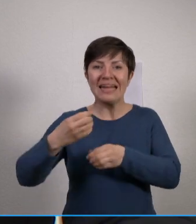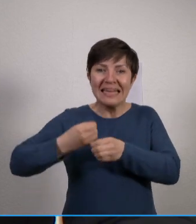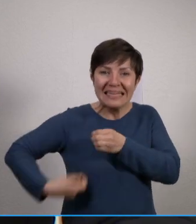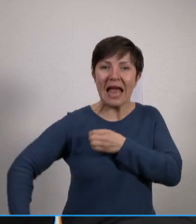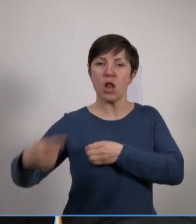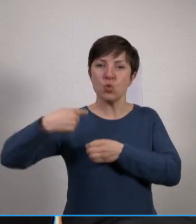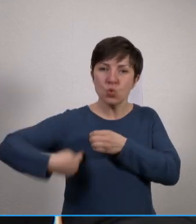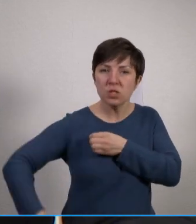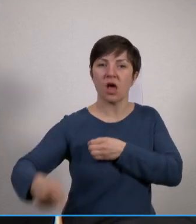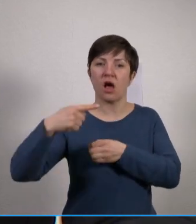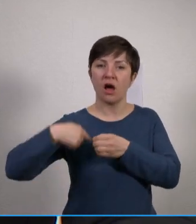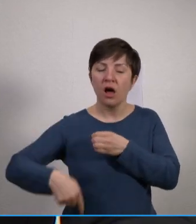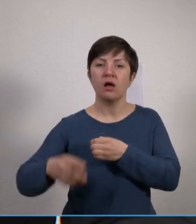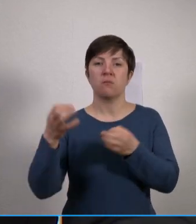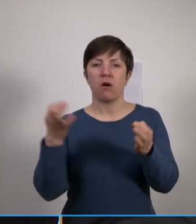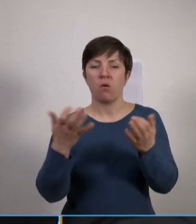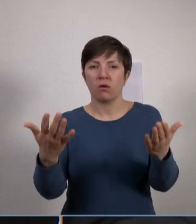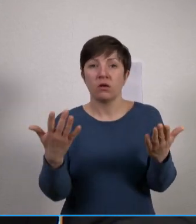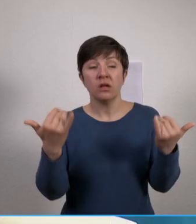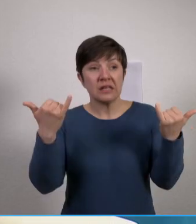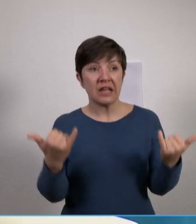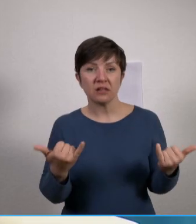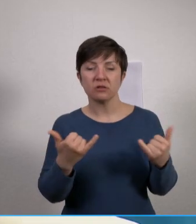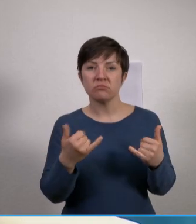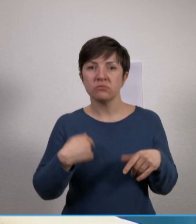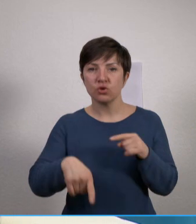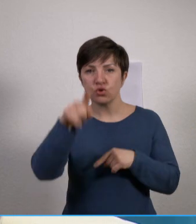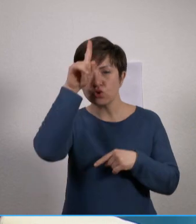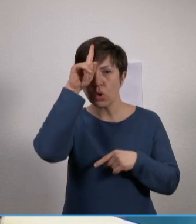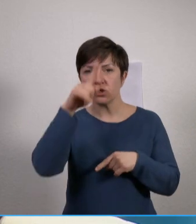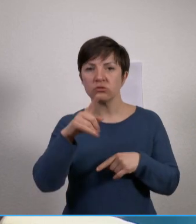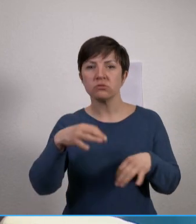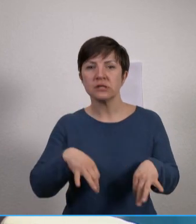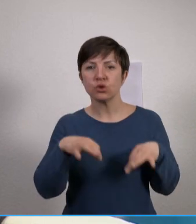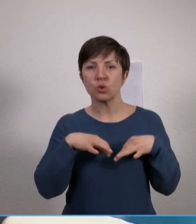das deutsche Gesundheitswesen nun vorbereiten? Ja,